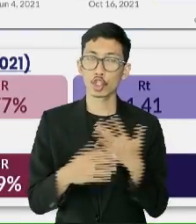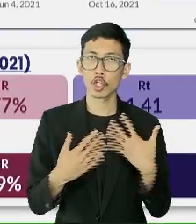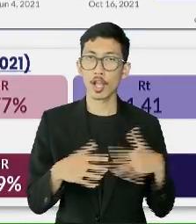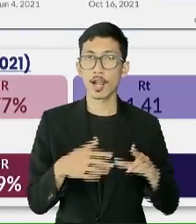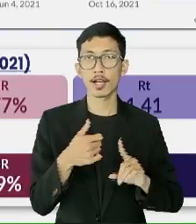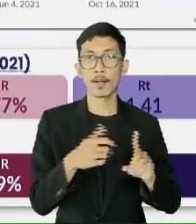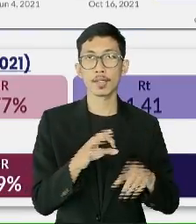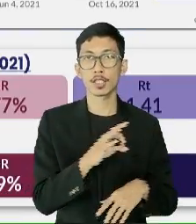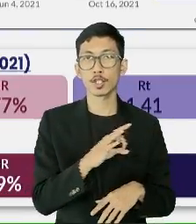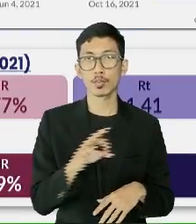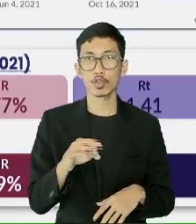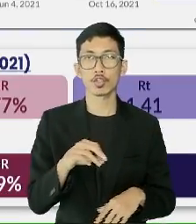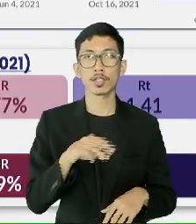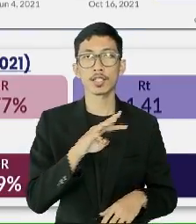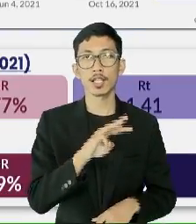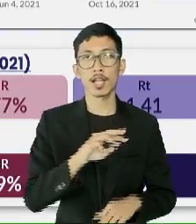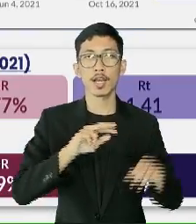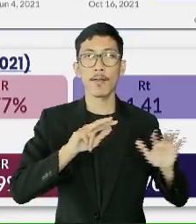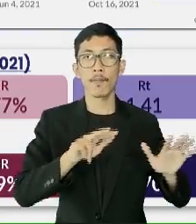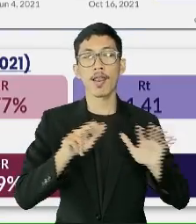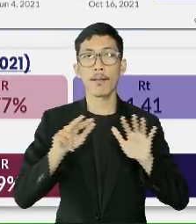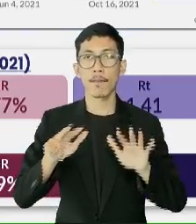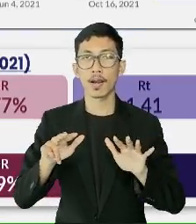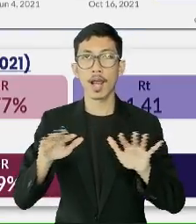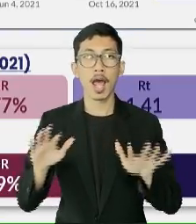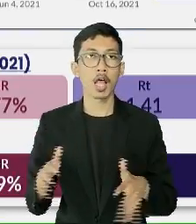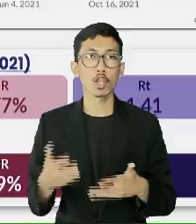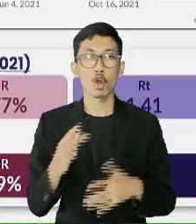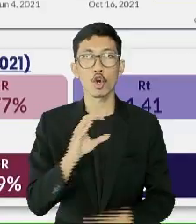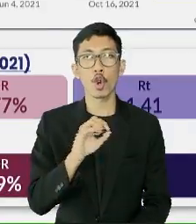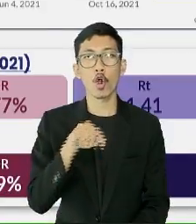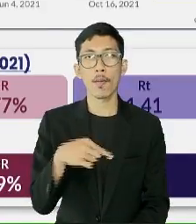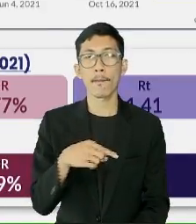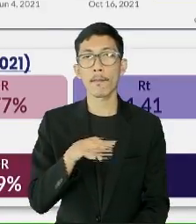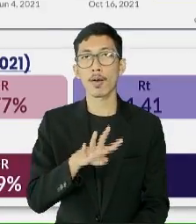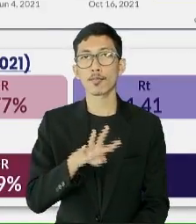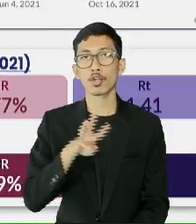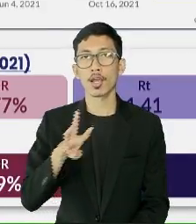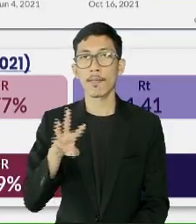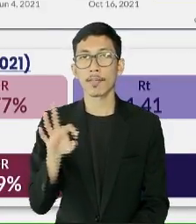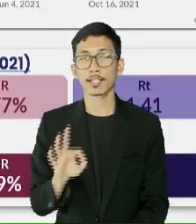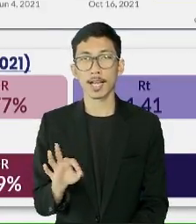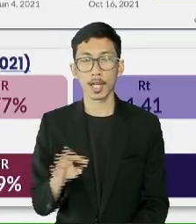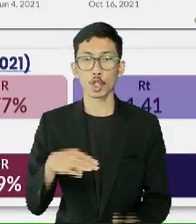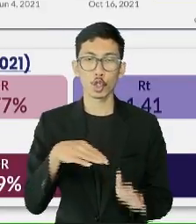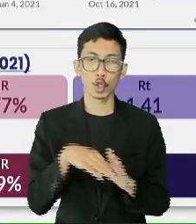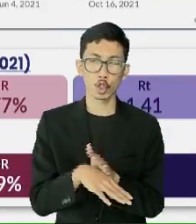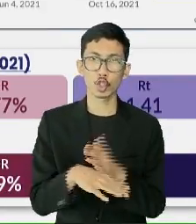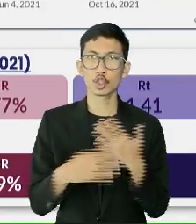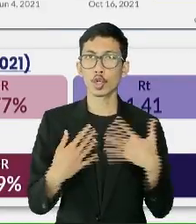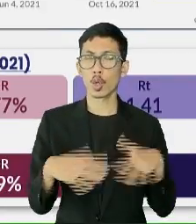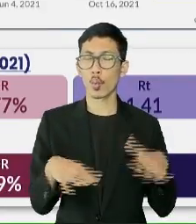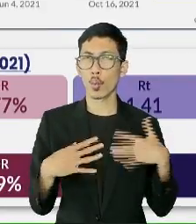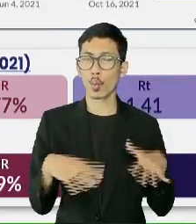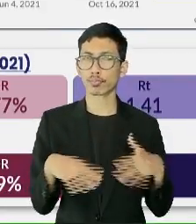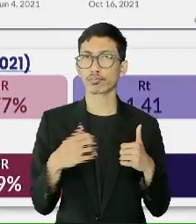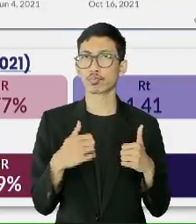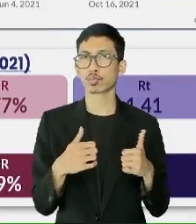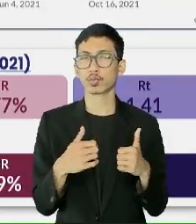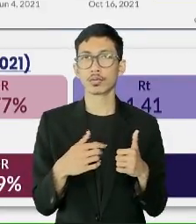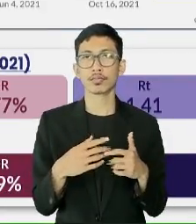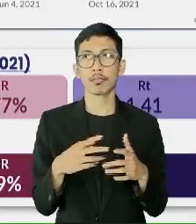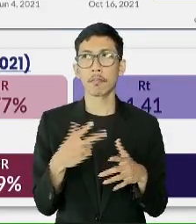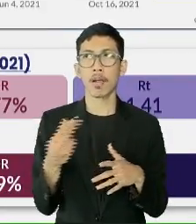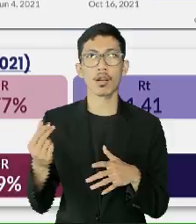.388 atau 0,43 persen. Menurun sangat signifikan jika dibandingkan